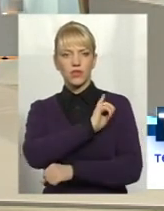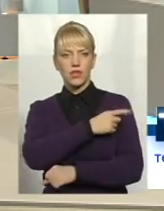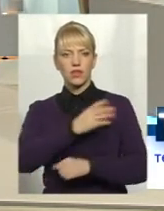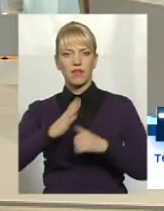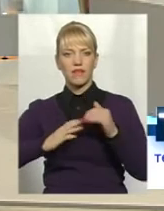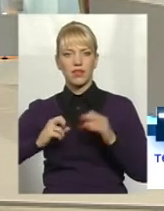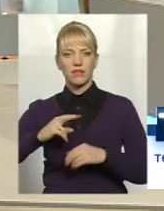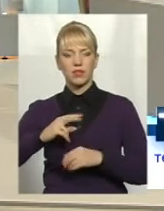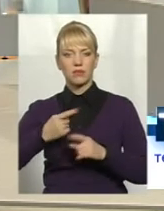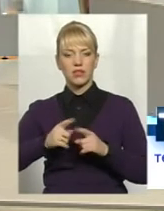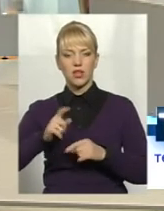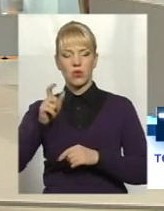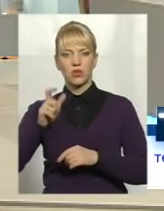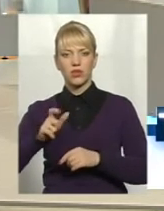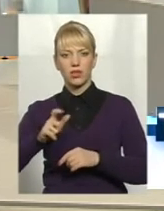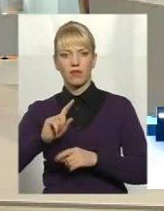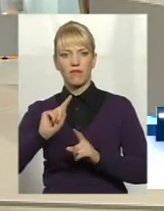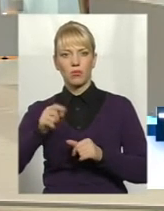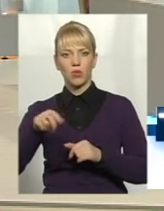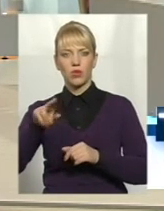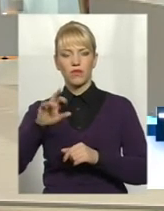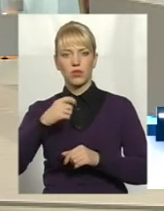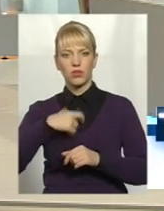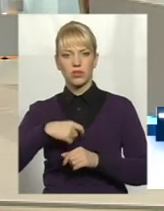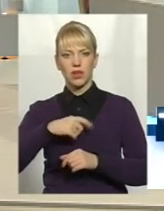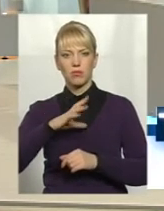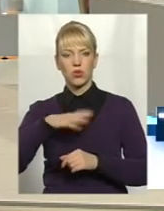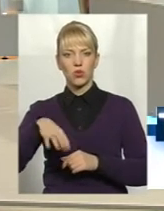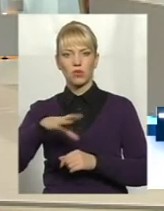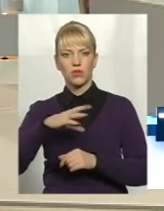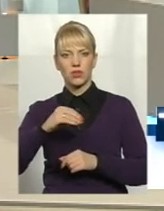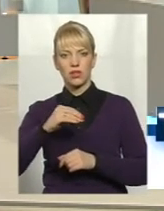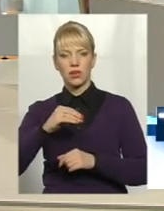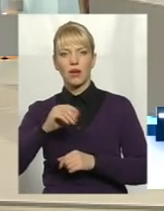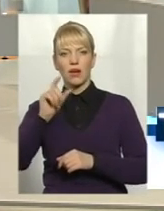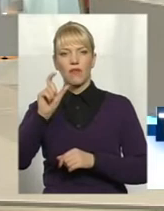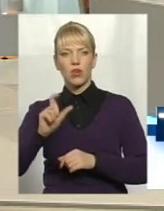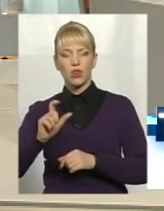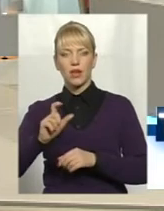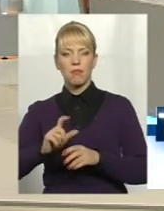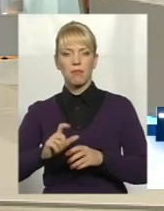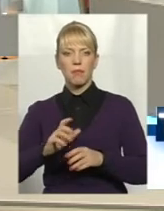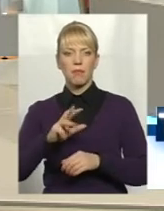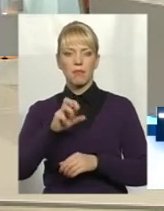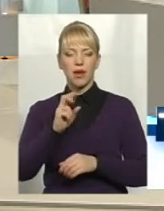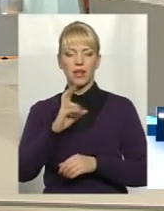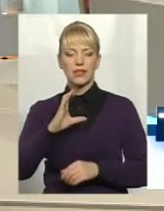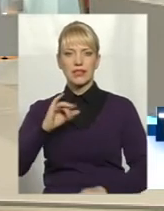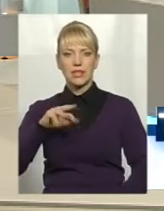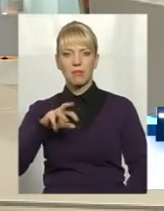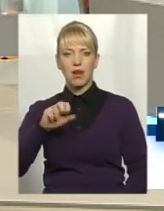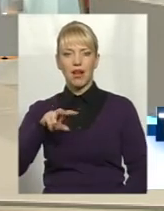всьому при тем, ця людина, звичайно, вимоглива до себе, до всіх. Вона максималіст по природі.